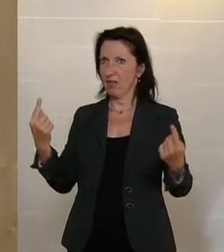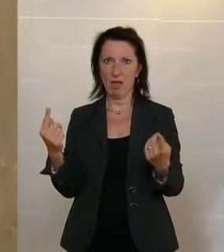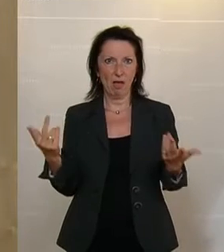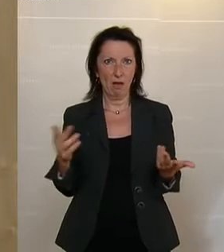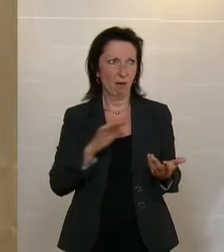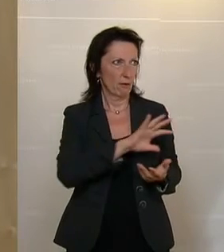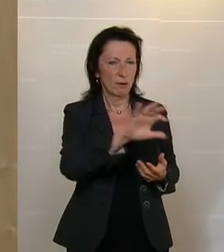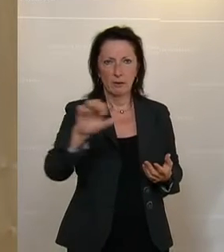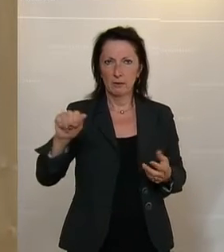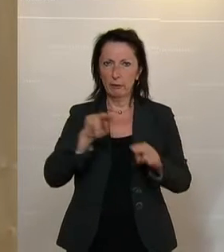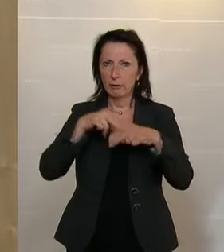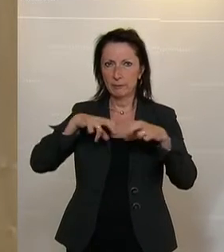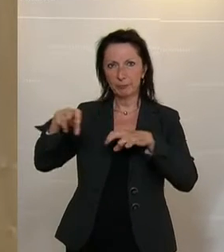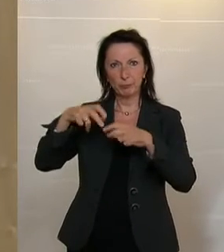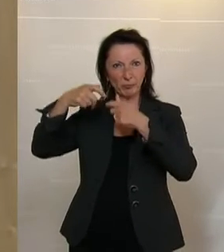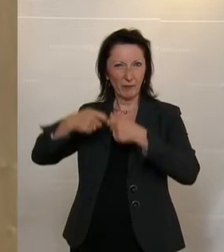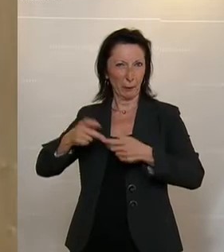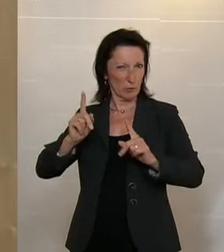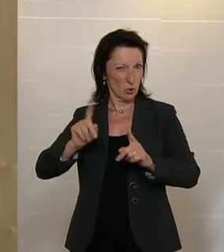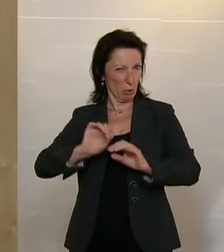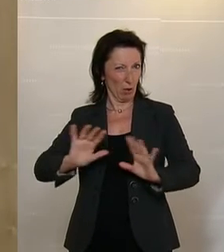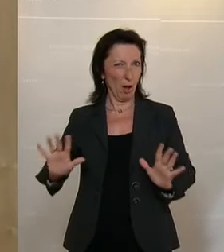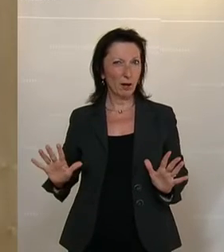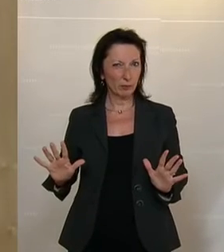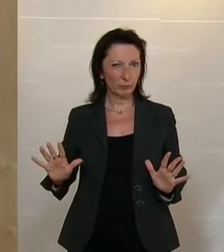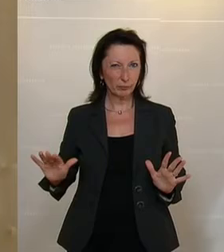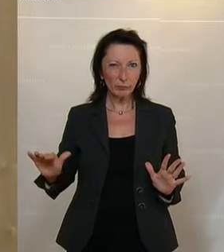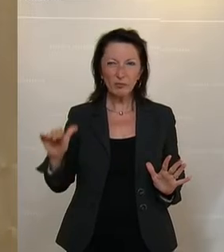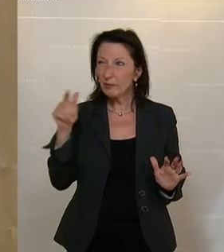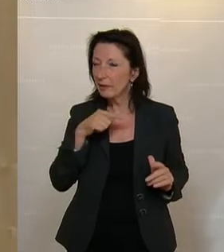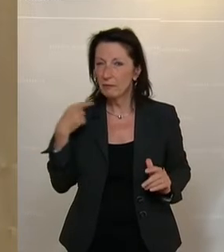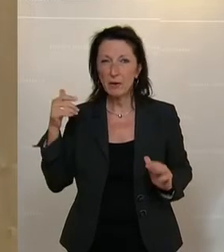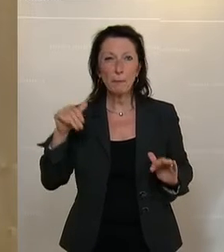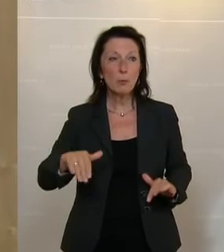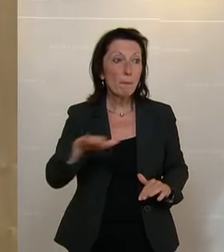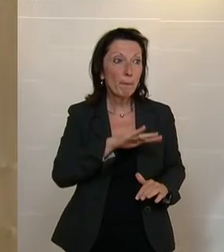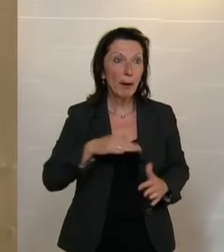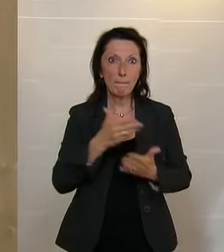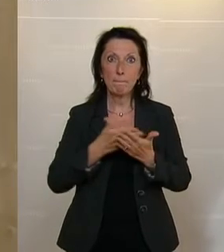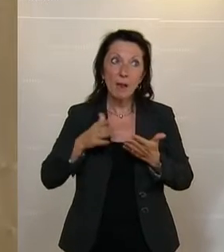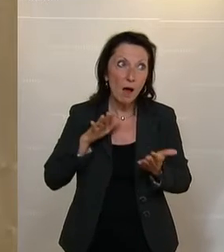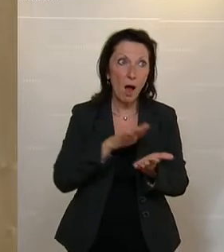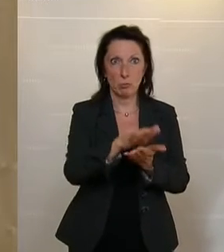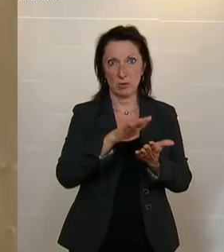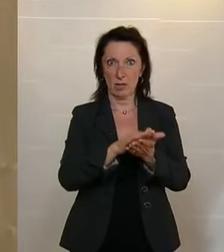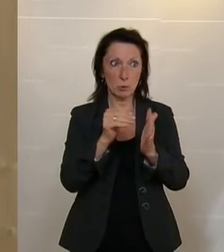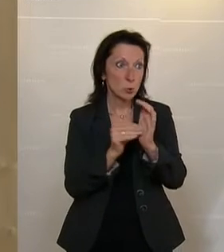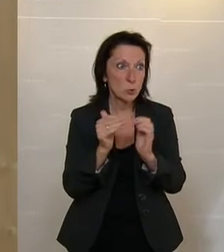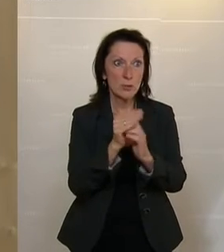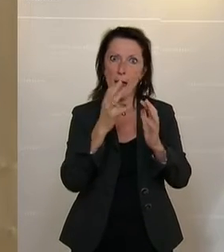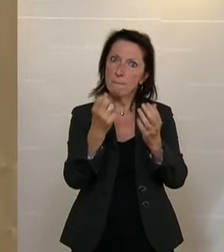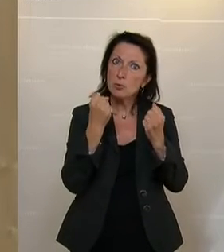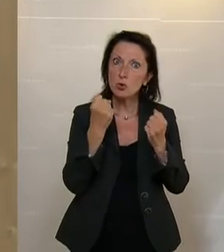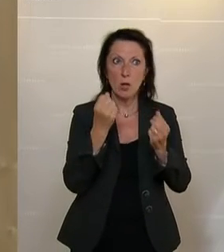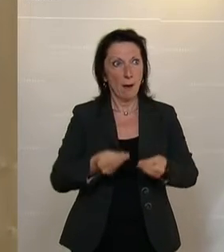allen Mitgliedern der Bundesregierung klar sein, dass wir in Bildung investieren müssen, dass wir das System stärken müssen, dass wir es